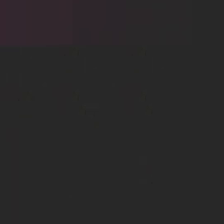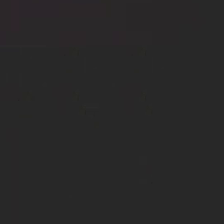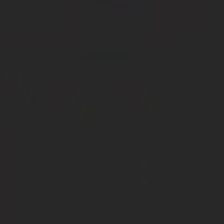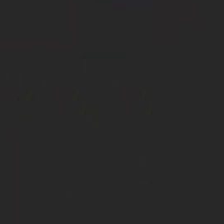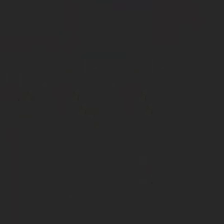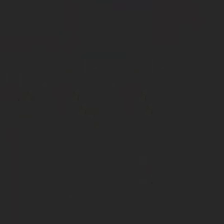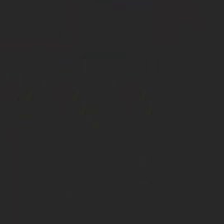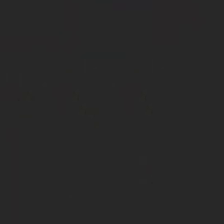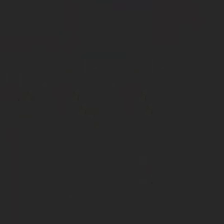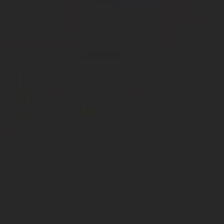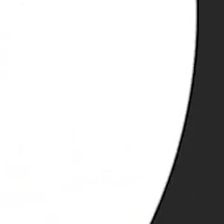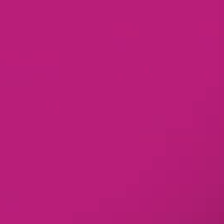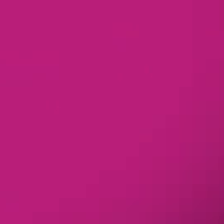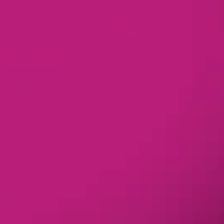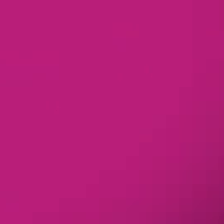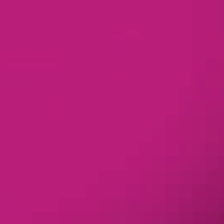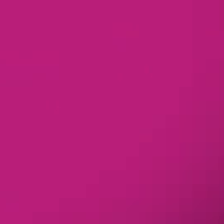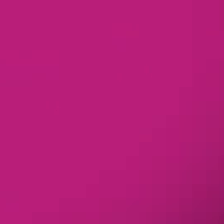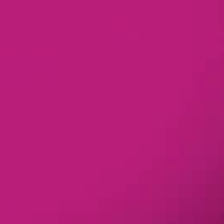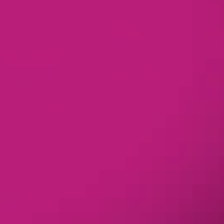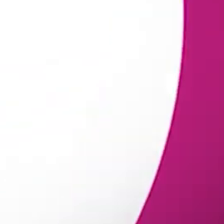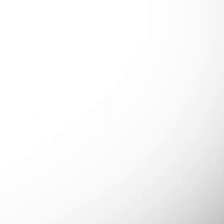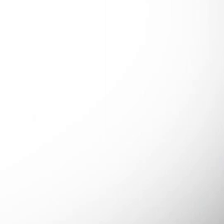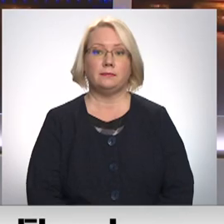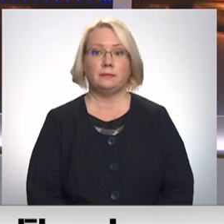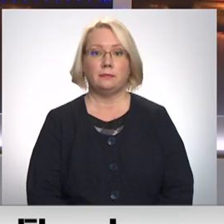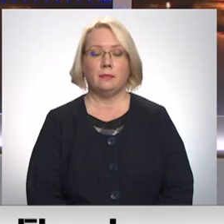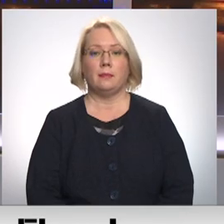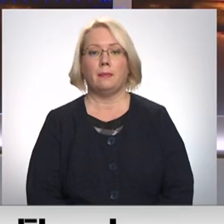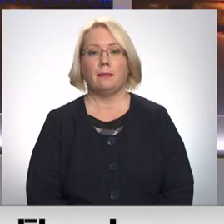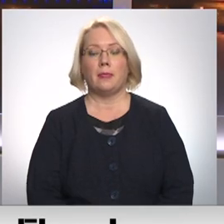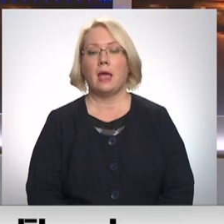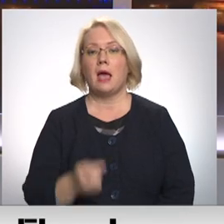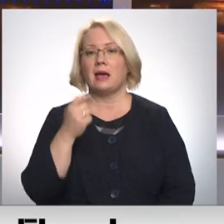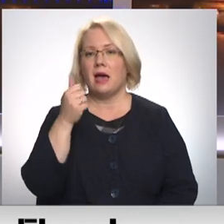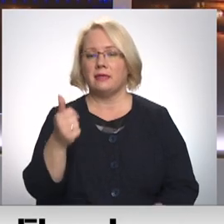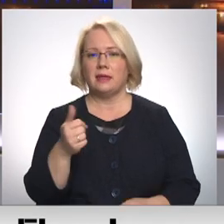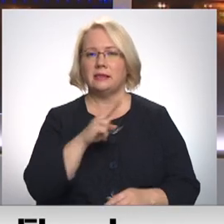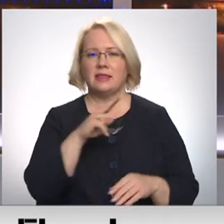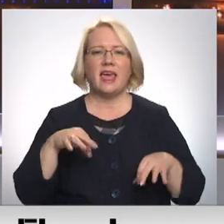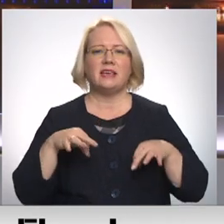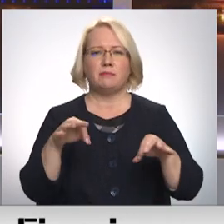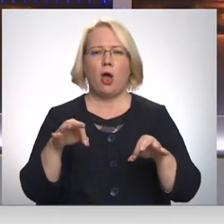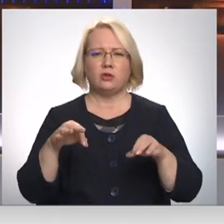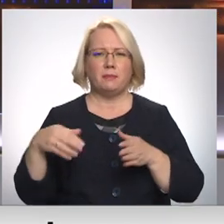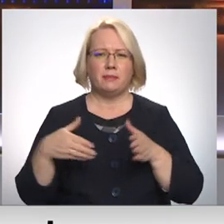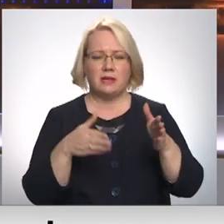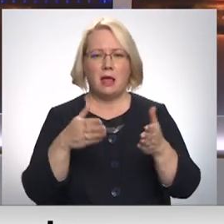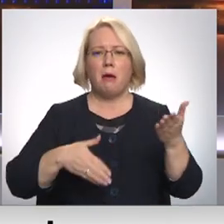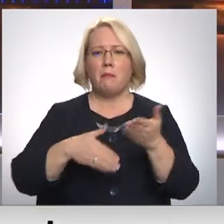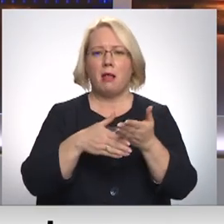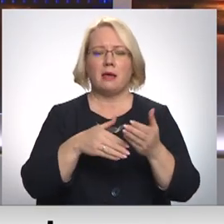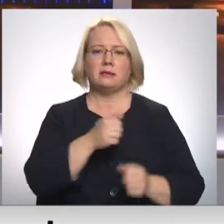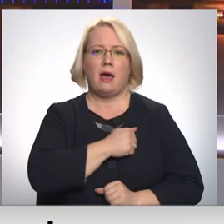Re! Viss ēters ir te! Pagandrīz neizbraucamiem ceļiem. Nākot tāl kā arī